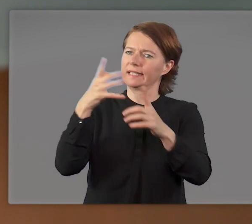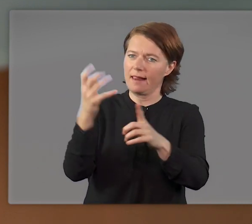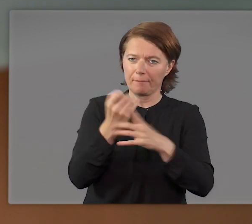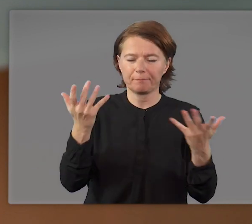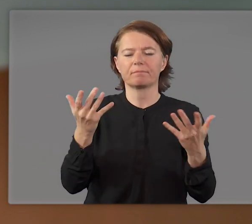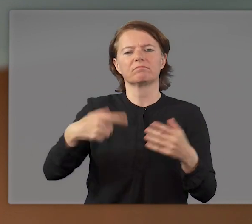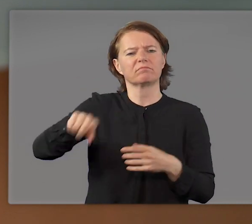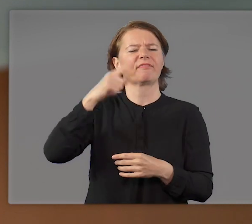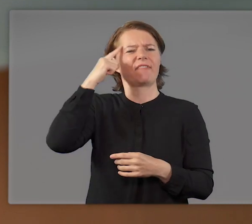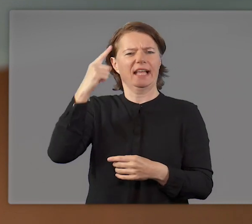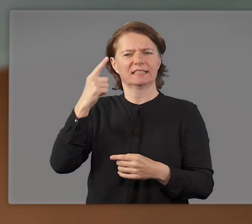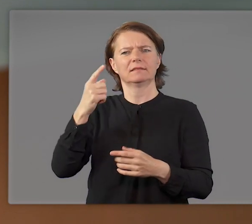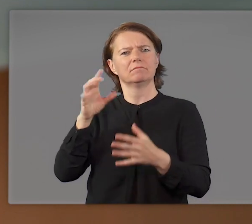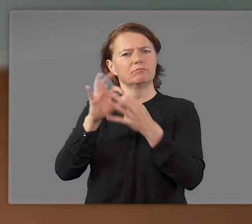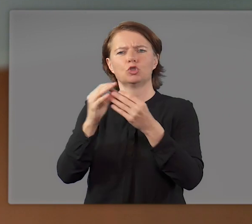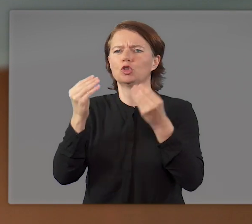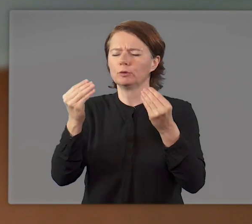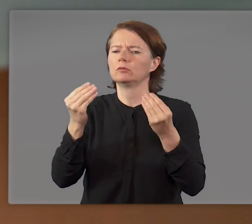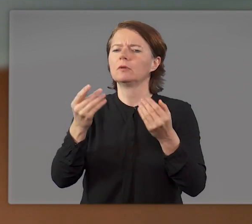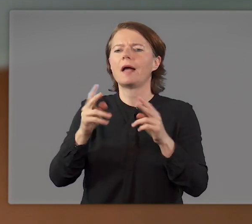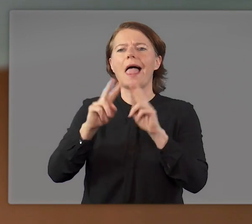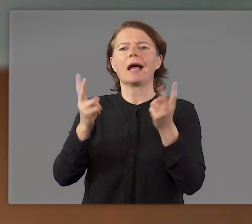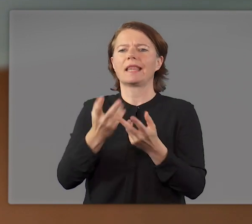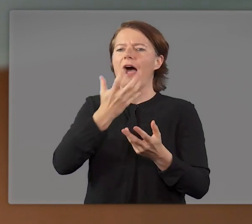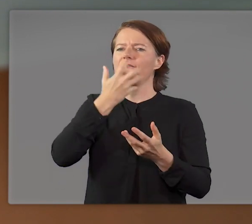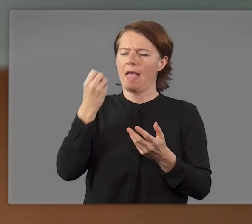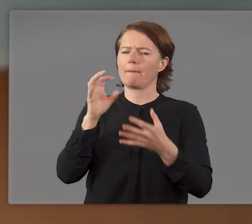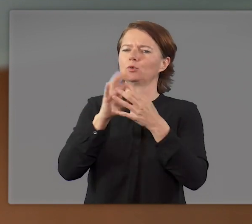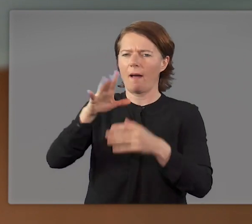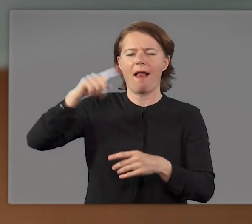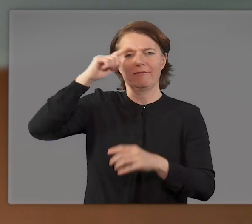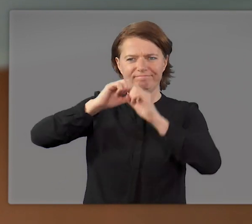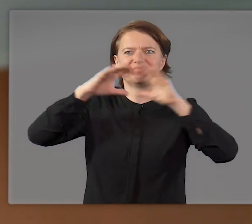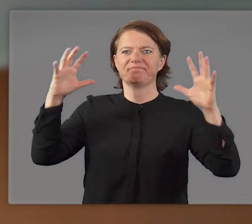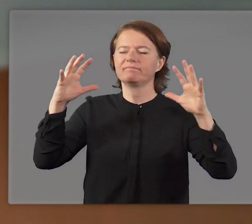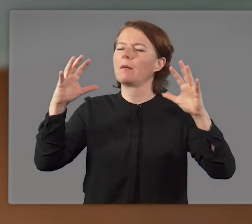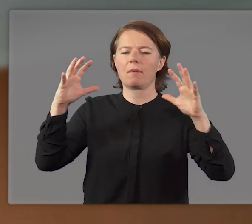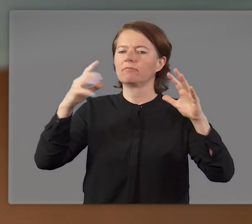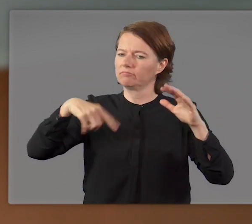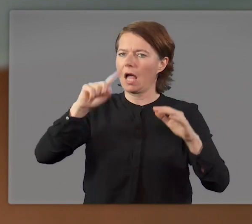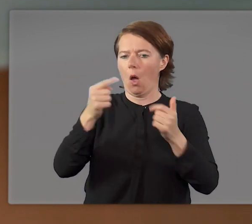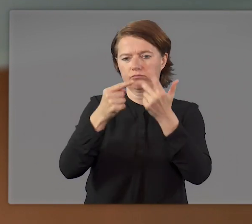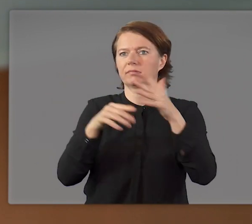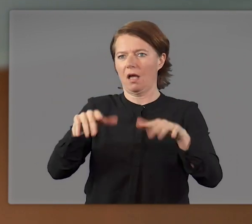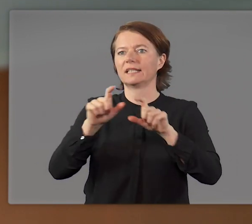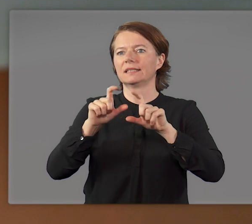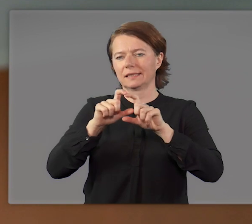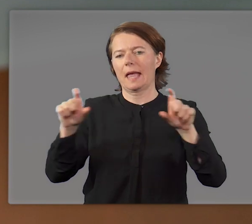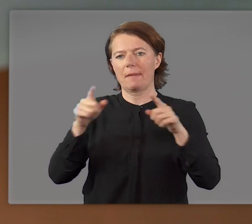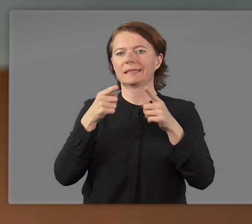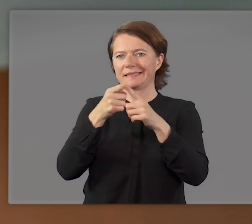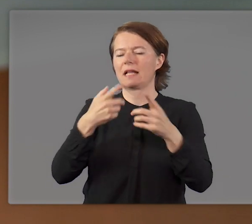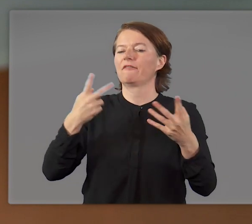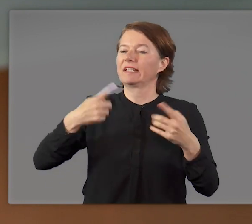Erderwärmung. Und tatsächlich, der Klimawandel bedroht uns alle und wir alle müssen uns ihm gemeinsam entgegenstellen.